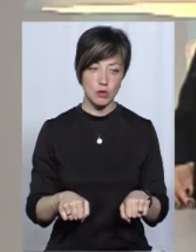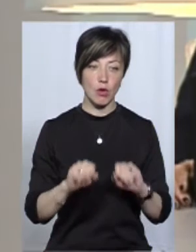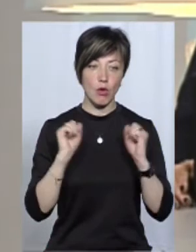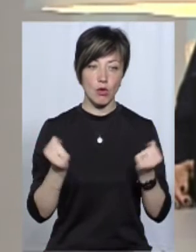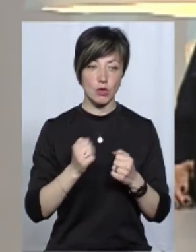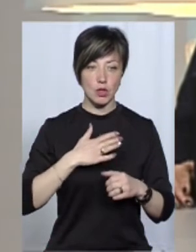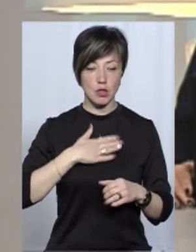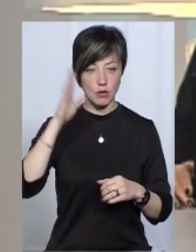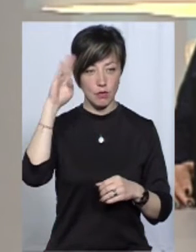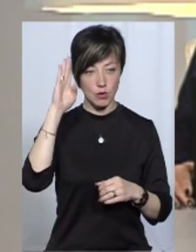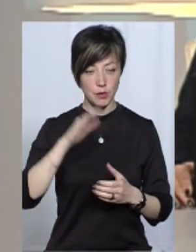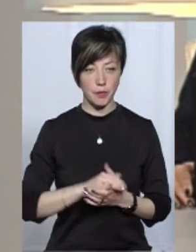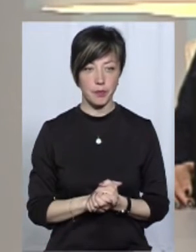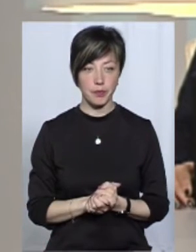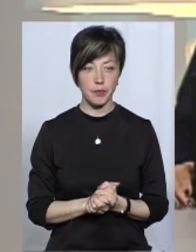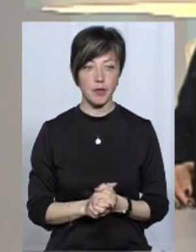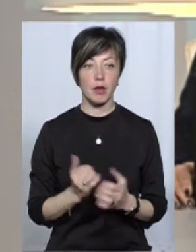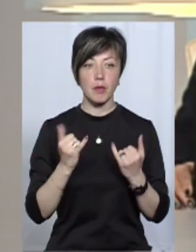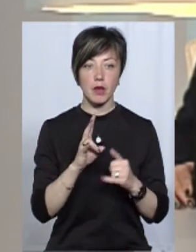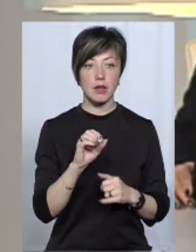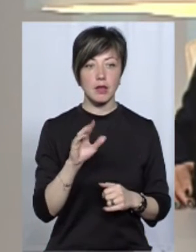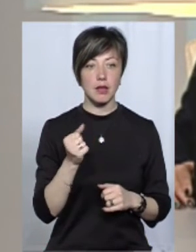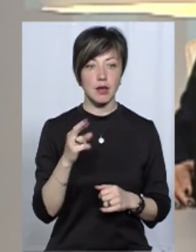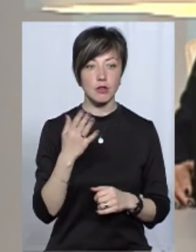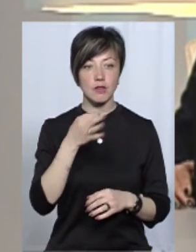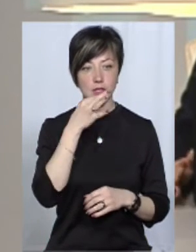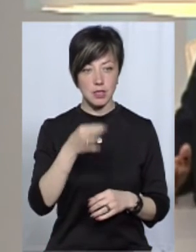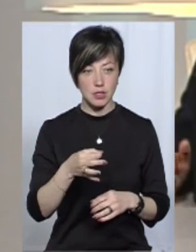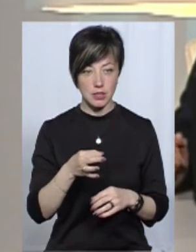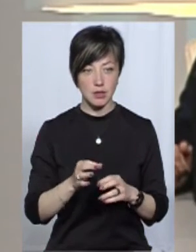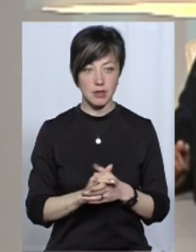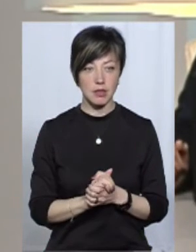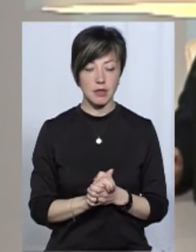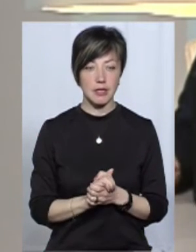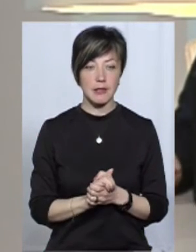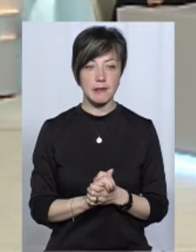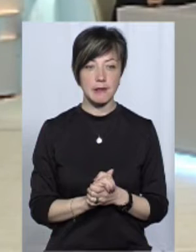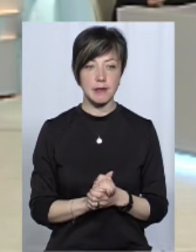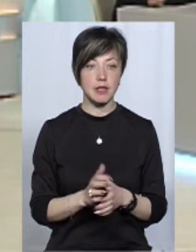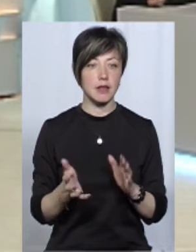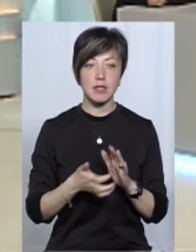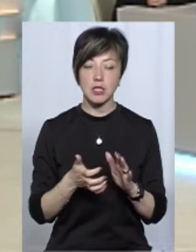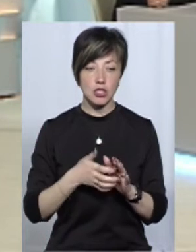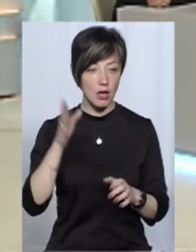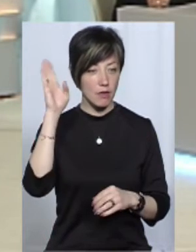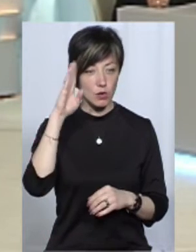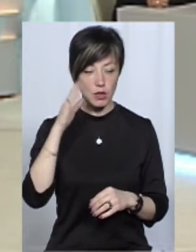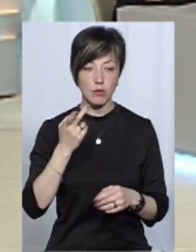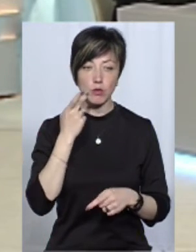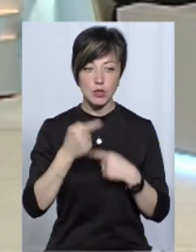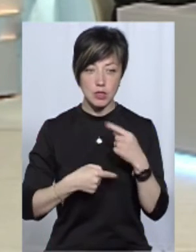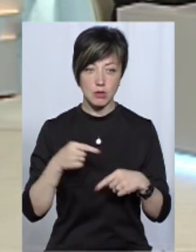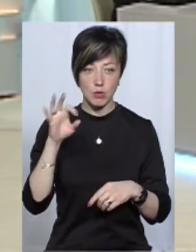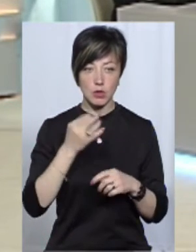охолоджувати нашу воду, забезпечити охолодження. Пані Наталю, а що Ви скажете? Не вистачає води і ми